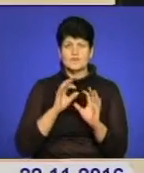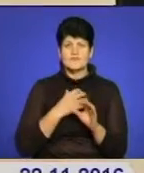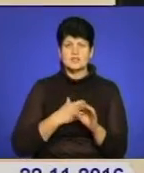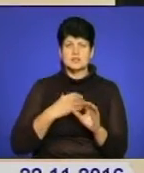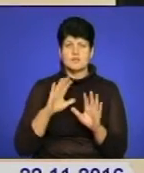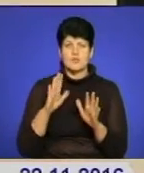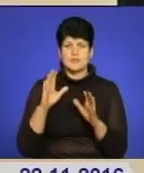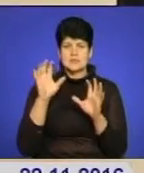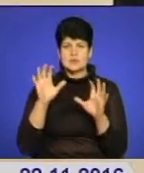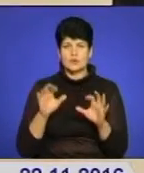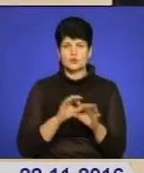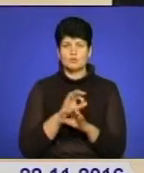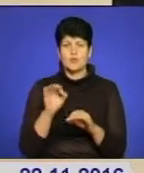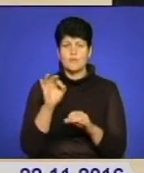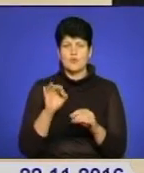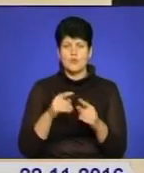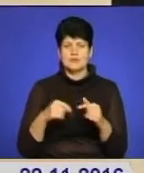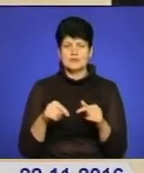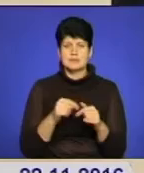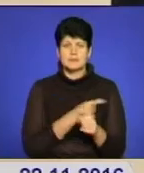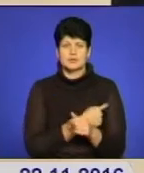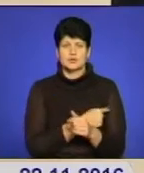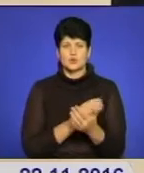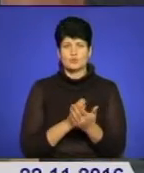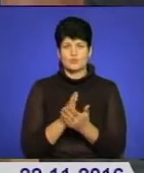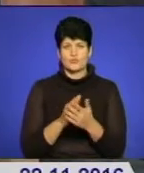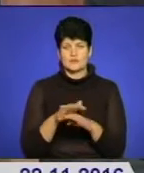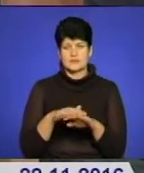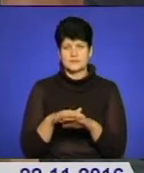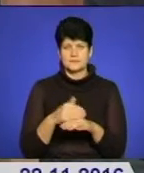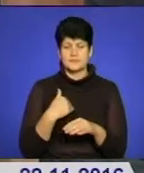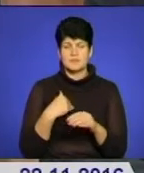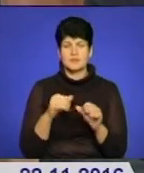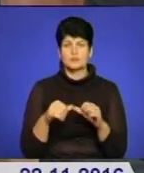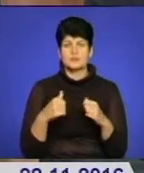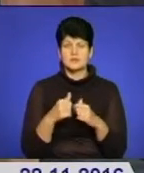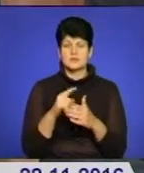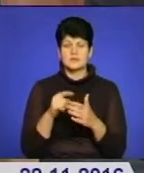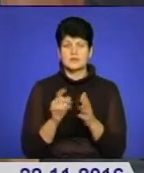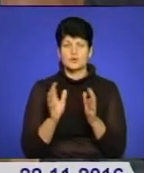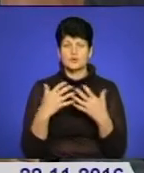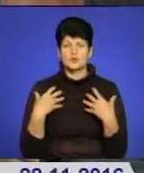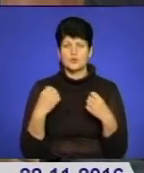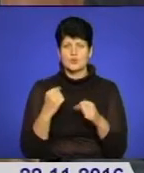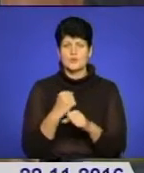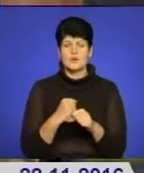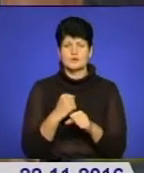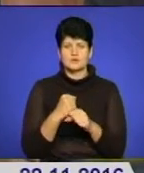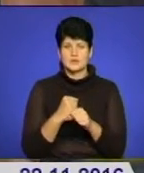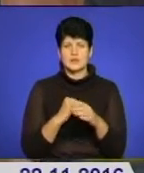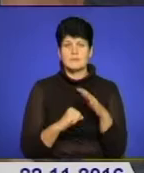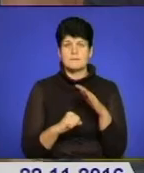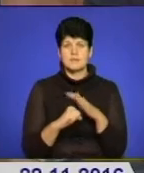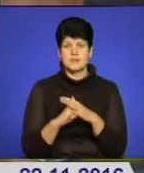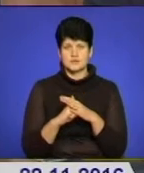моменти законопроекту про реорганізацію медичного обслуговування населення. Ми, комітетом з питань охорони здоров'я, опрацювали базових,